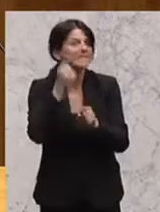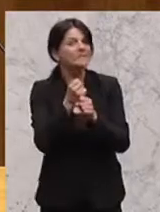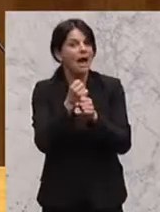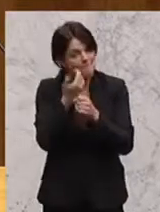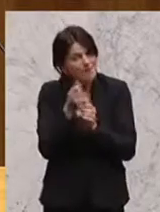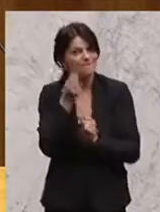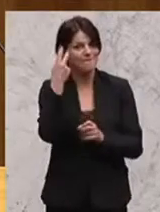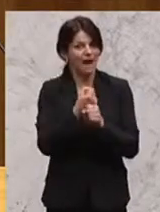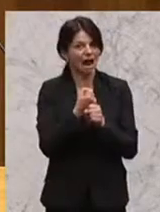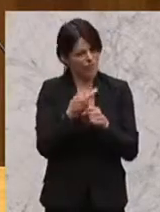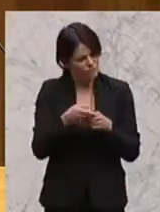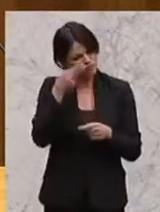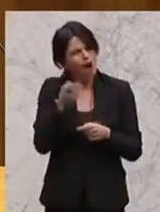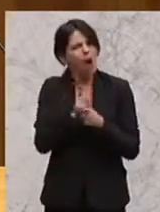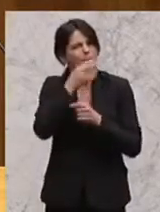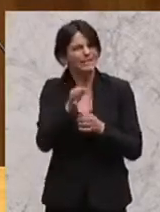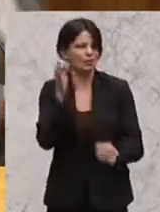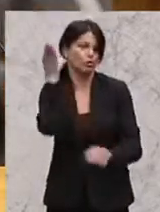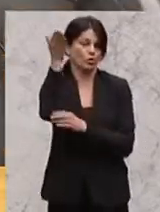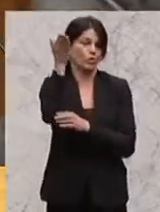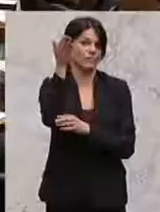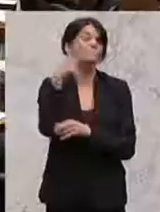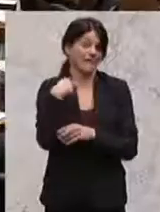und Zukunftsorientierteres zustande kommt.